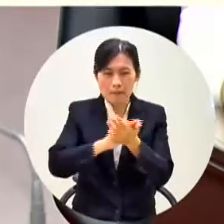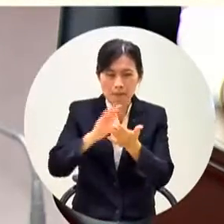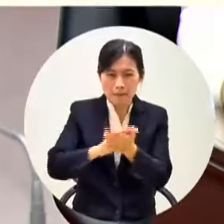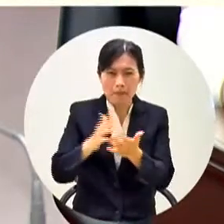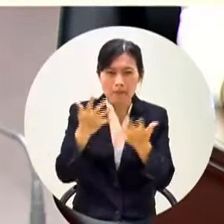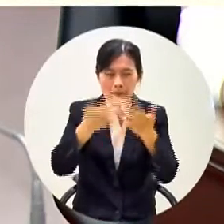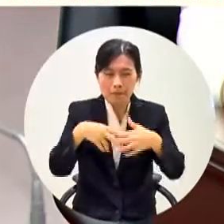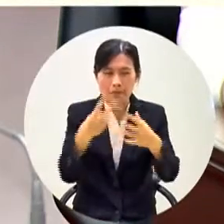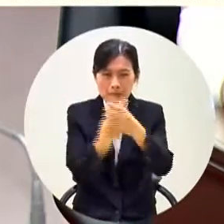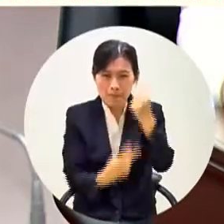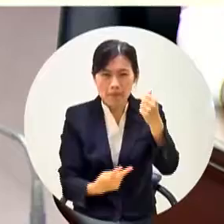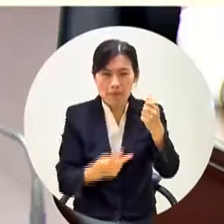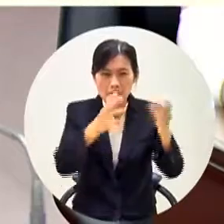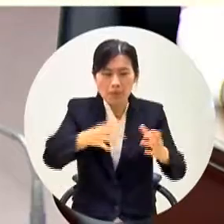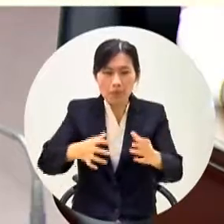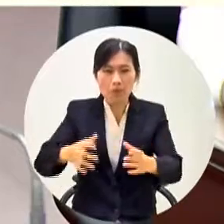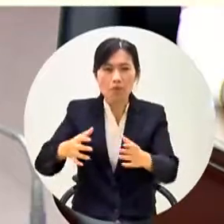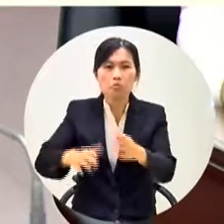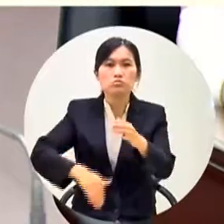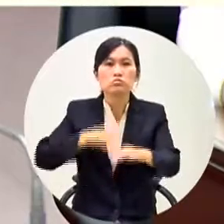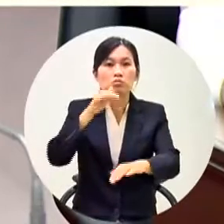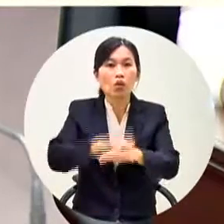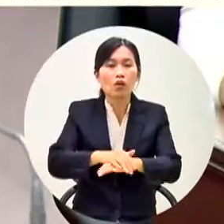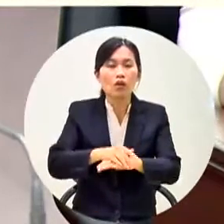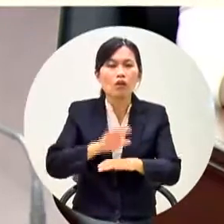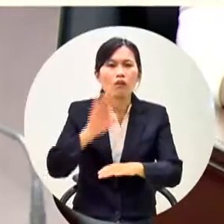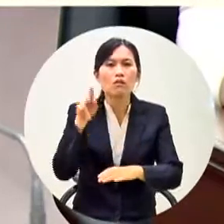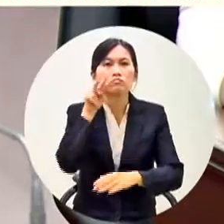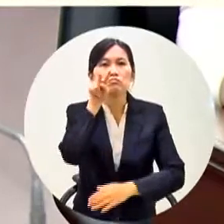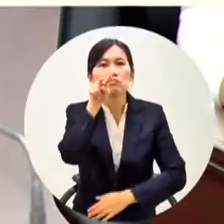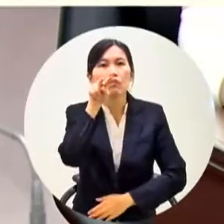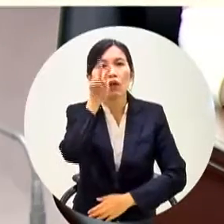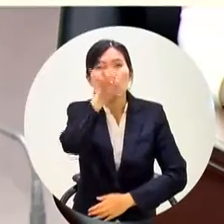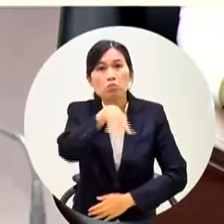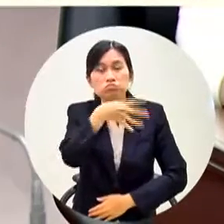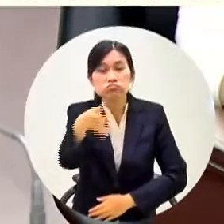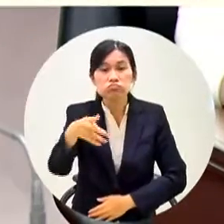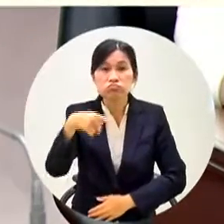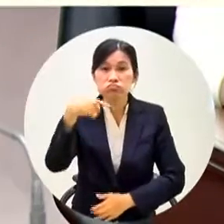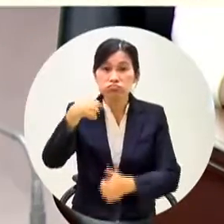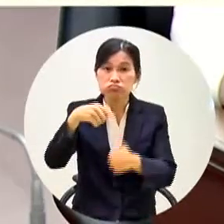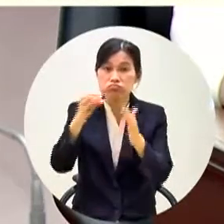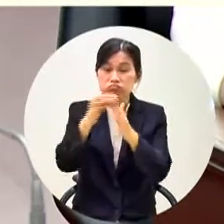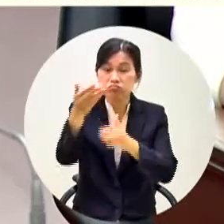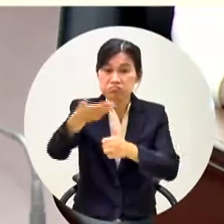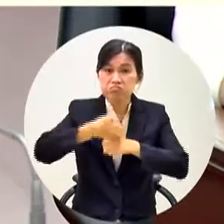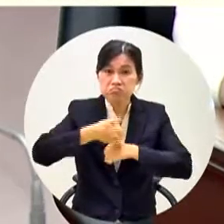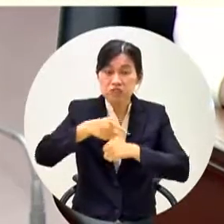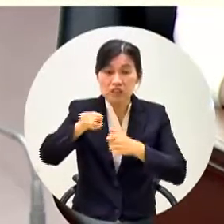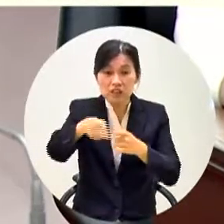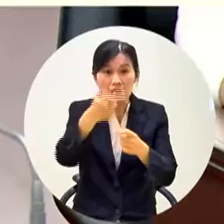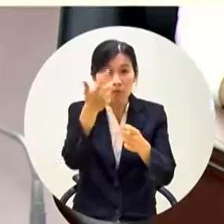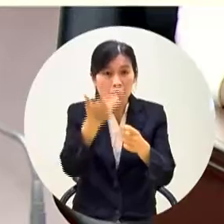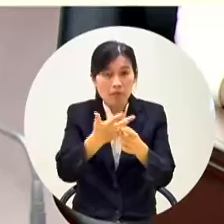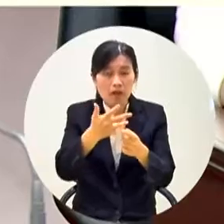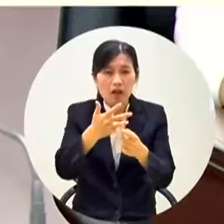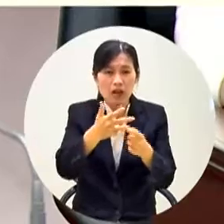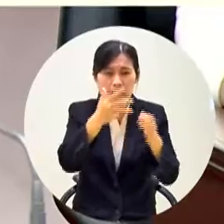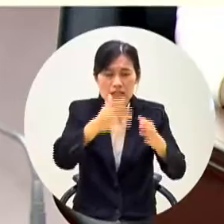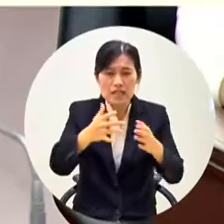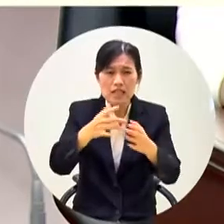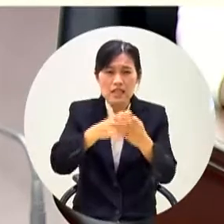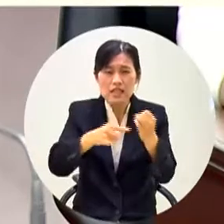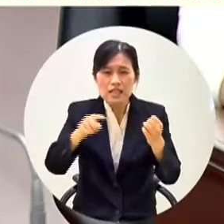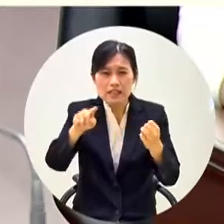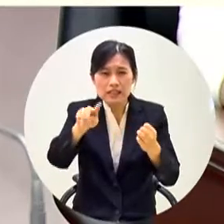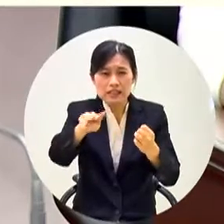市長你看那個表格這是教育局提供給我的你們108年的示範34所匆匆忙